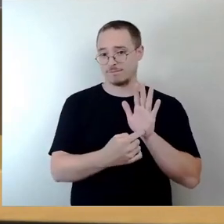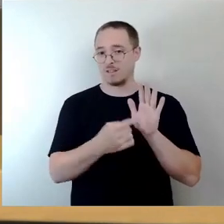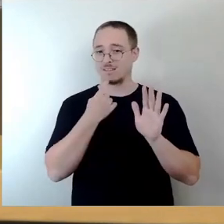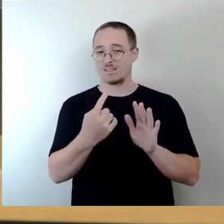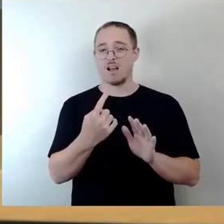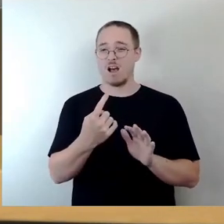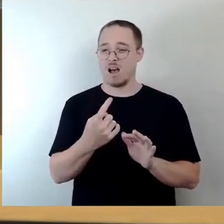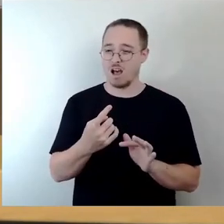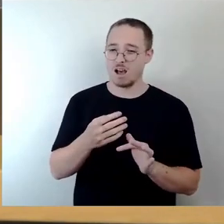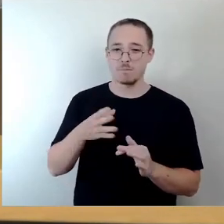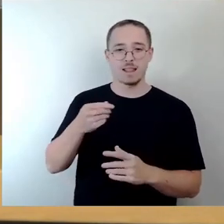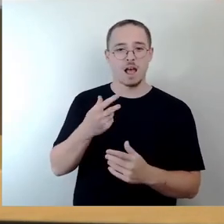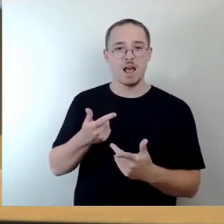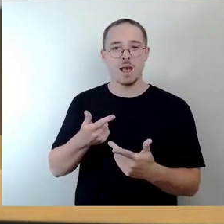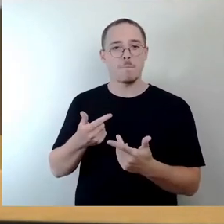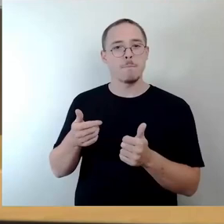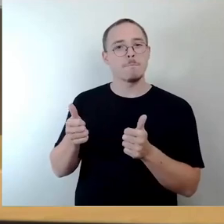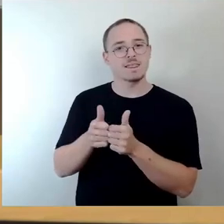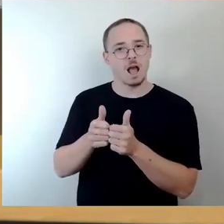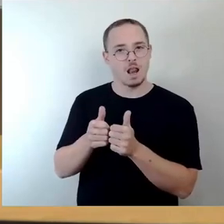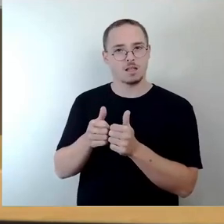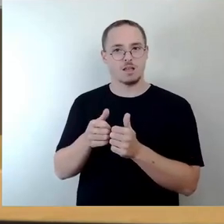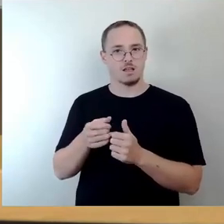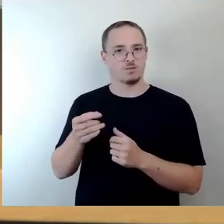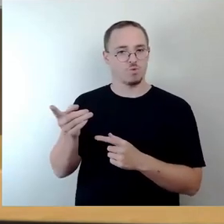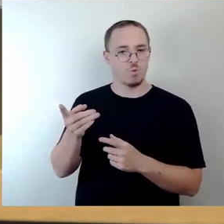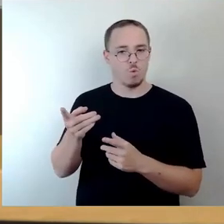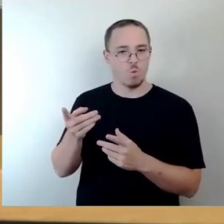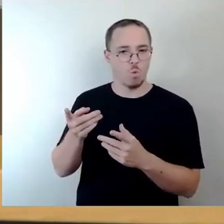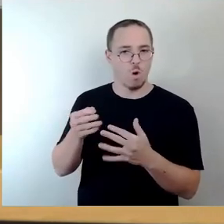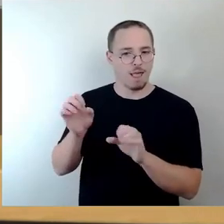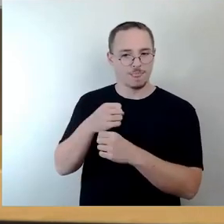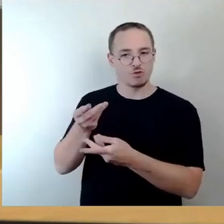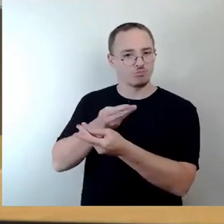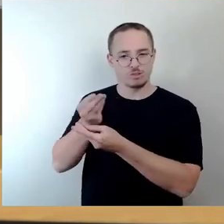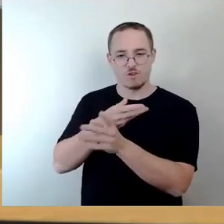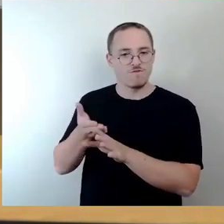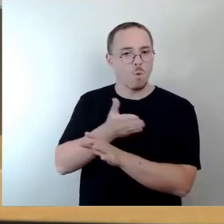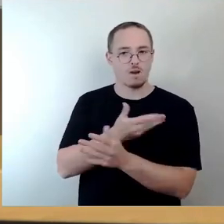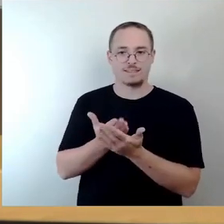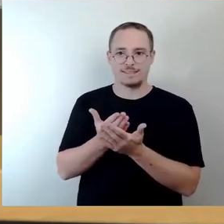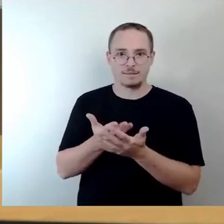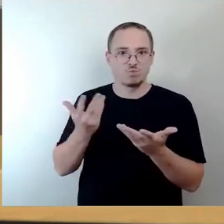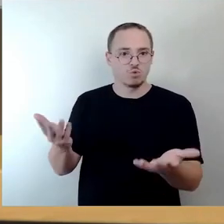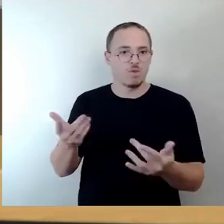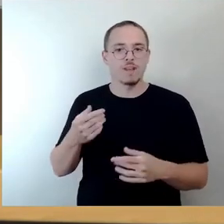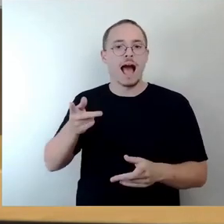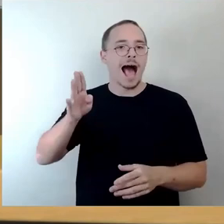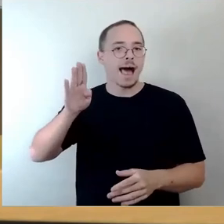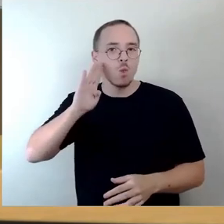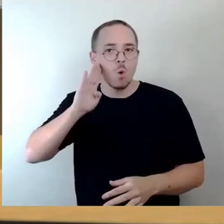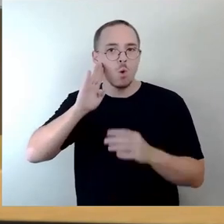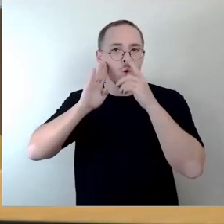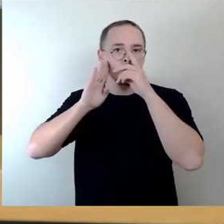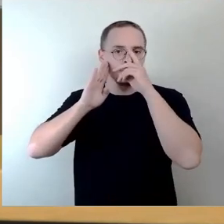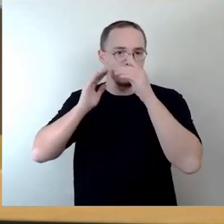reden. Deshalb wäre eine Anhörung nicht zulässig, und deshalb haben wir es auch nicht gemacht. Nicht, weil wir nicht wissen, wie Beteiligung geht. Das